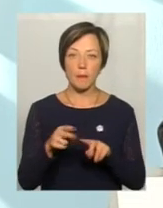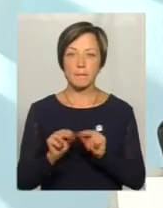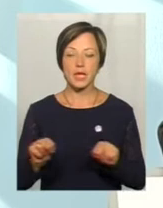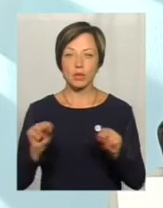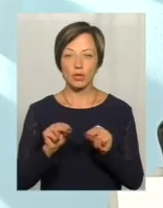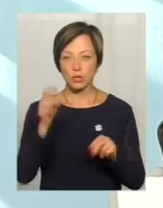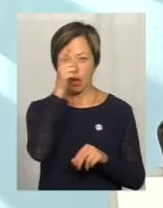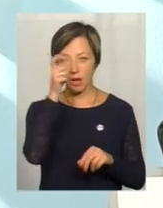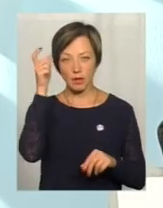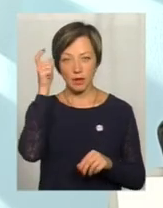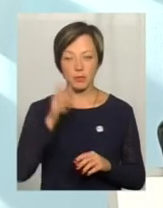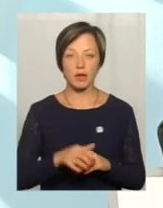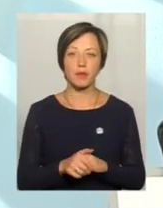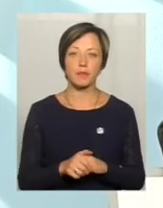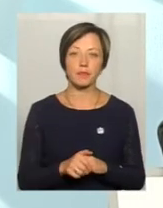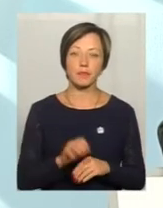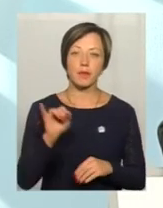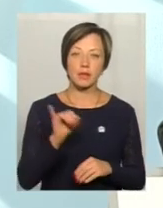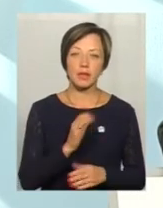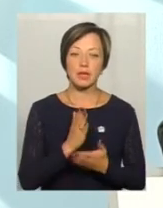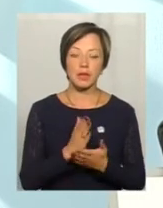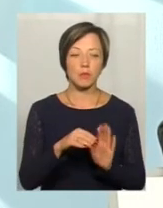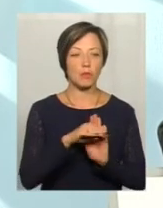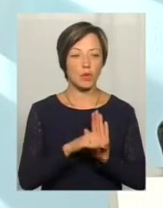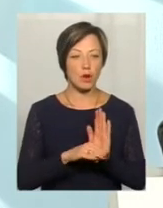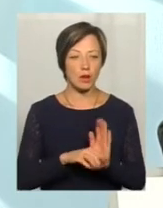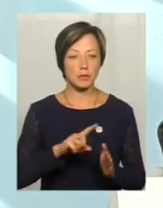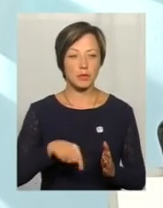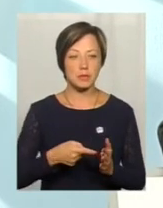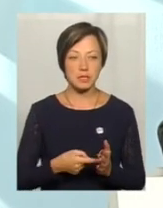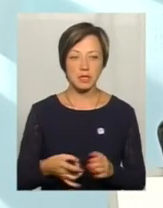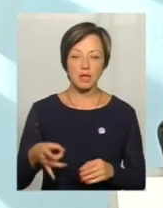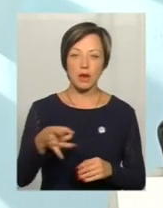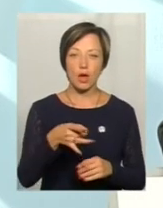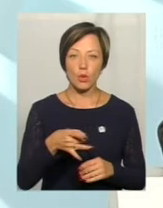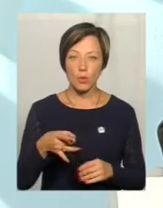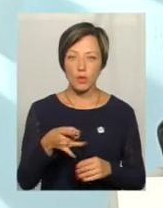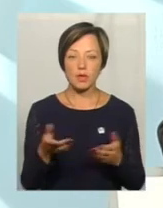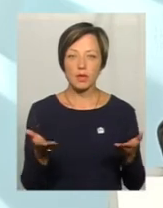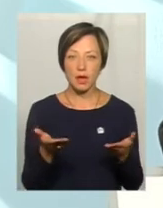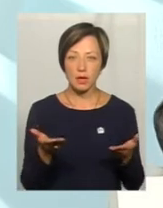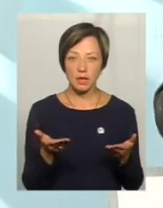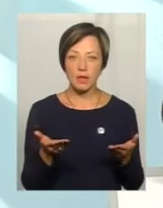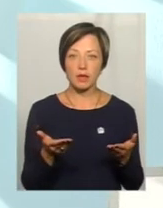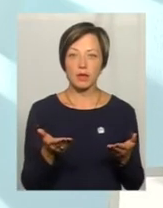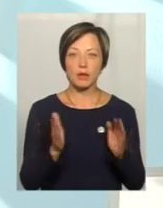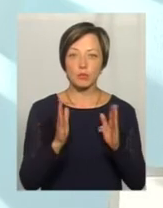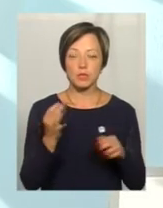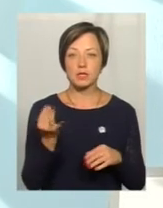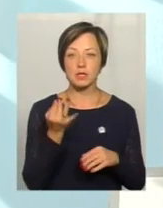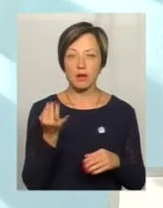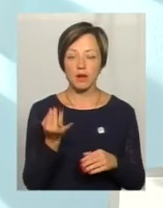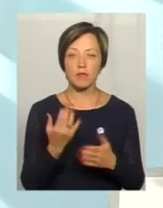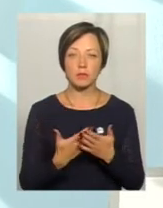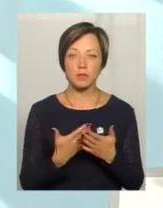-педагогічна академія. Ну, і є програми міські, районні, які, буде цікаво, наприклад,